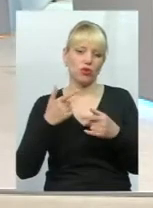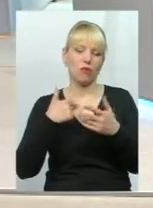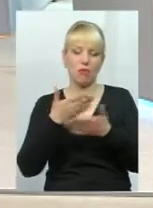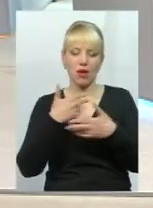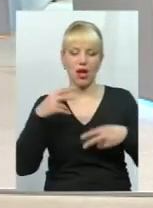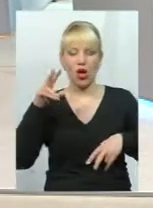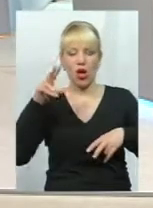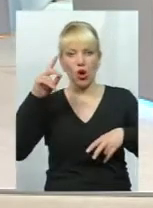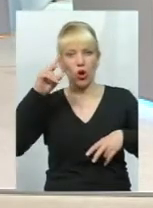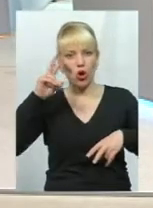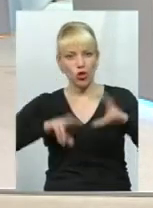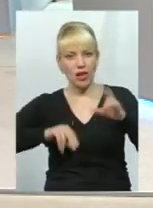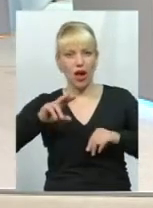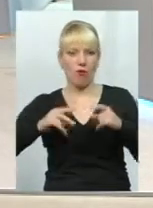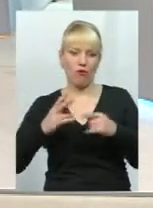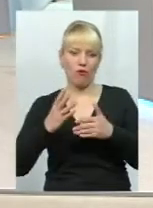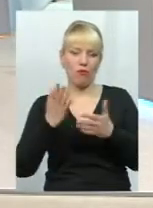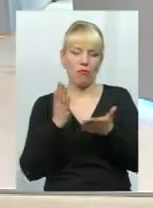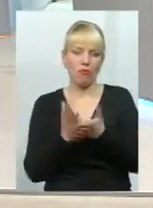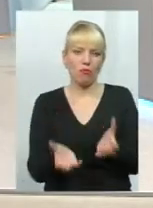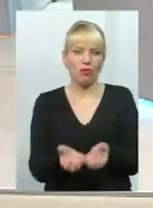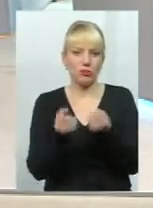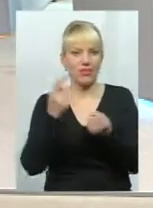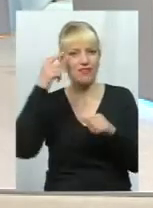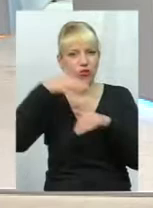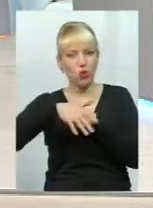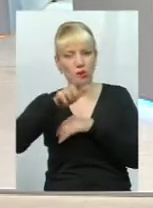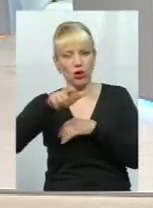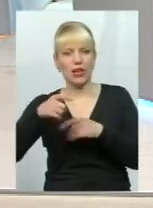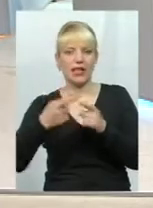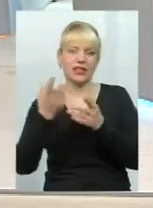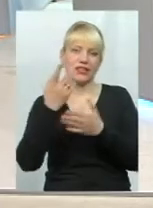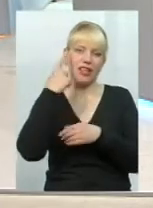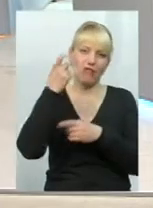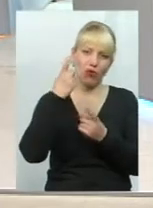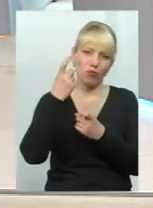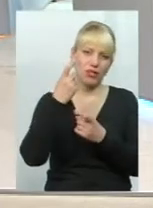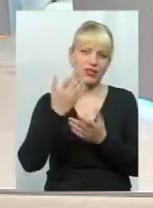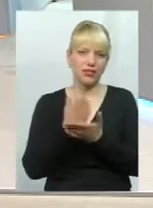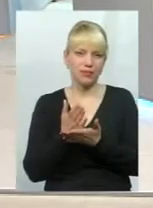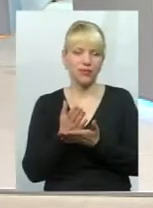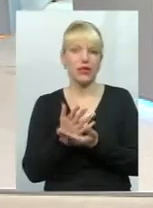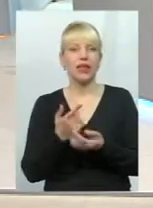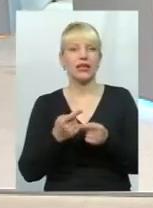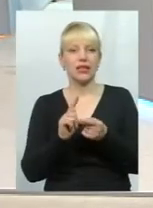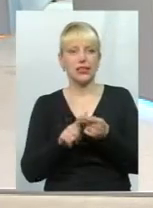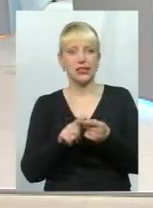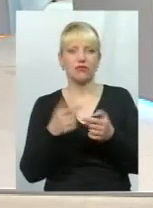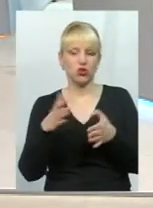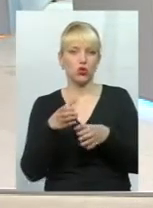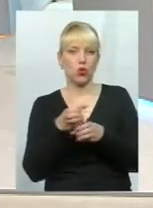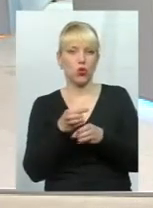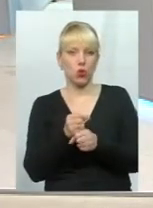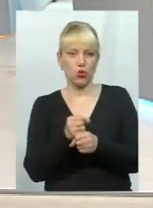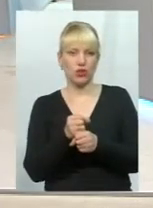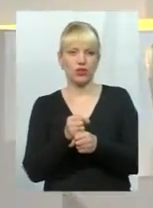як свідомих громадян, так і певні якісь такі інформаційні канали. І ця частка скорочується. Це